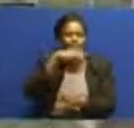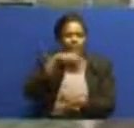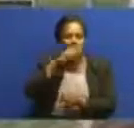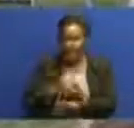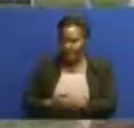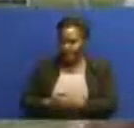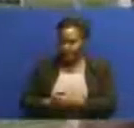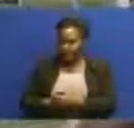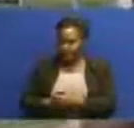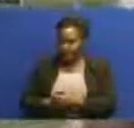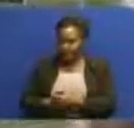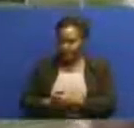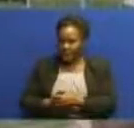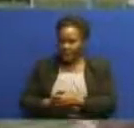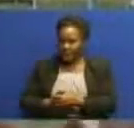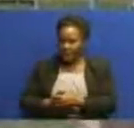kupanua pia